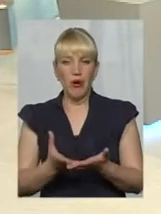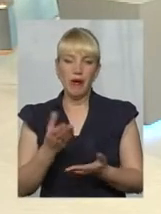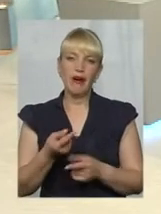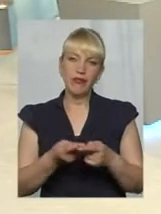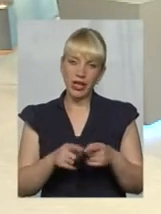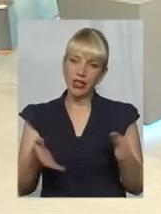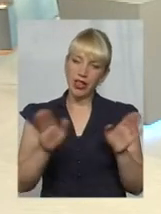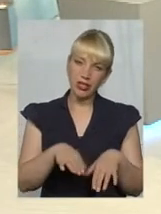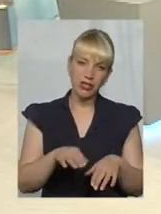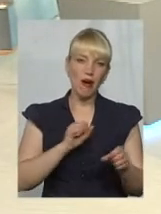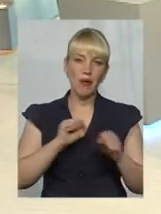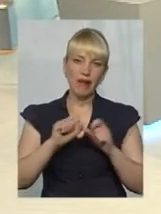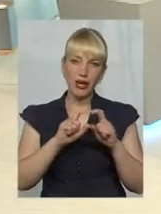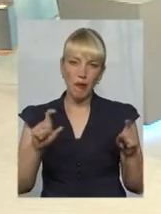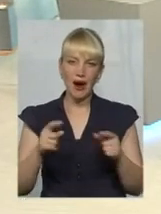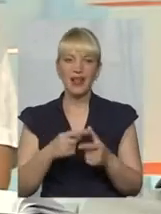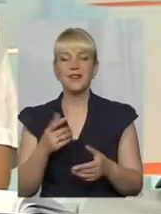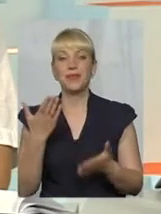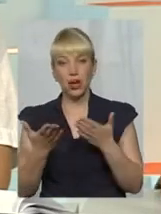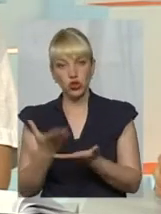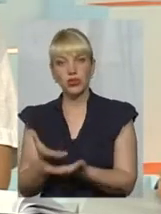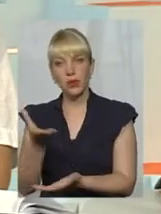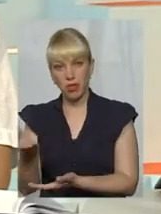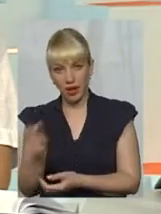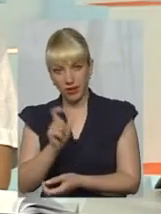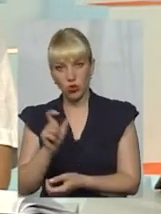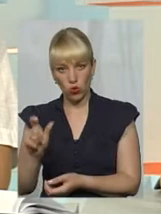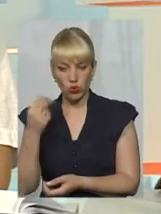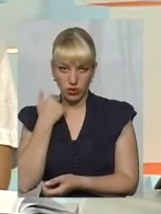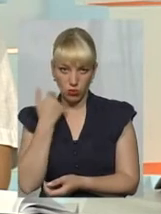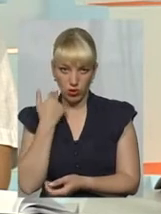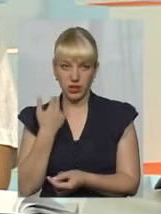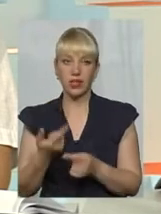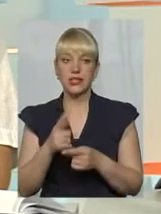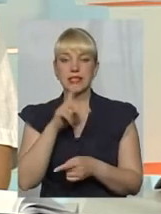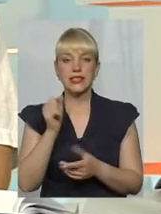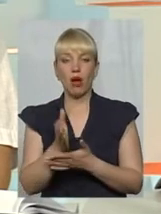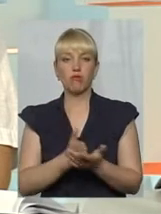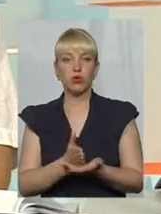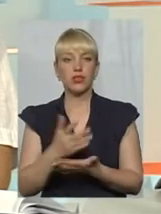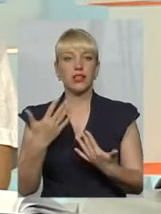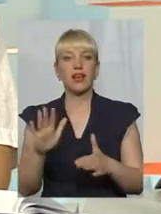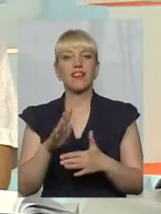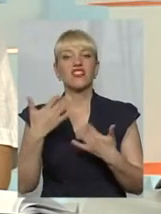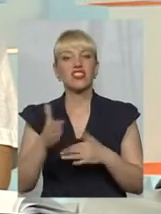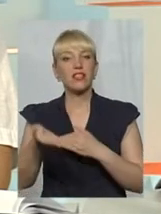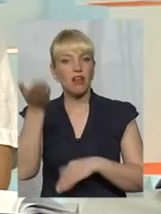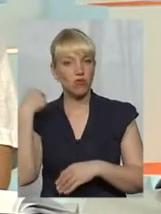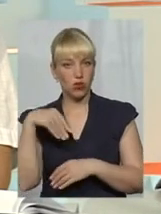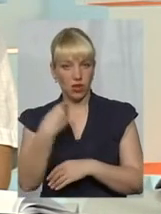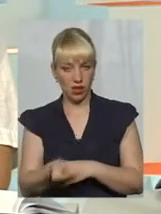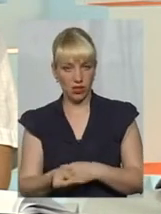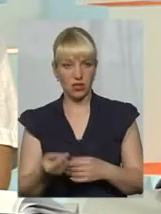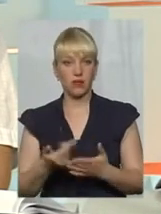управлінській компанії? Ну, якщо вони сплатять, то це є сплачені борги за послуги, які вже надані. Тобто світло у вас